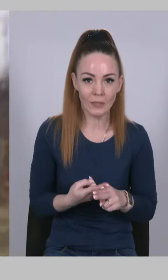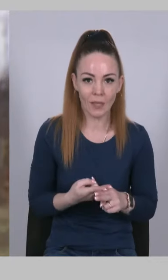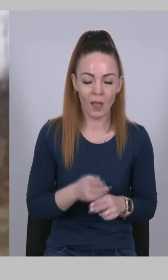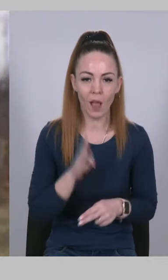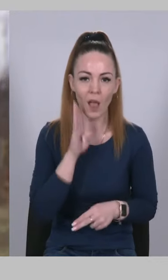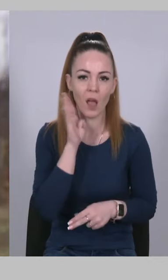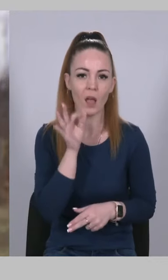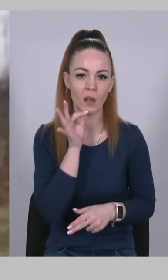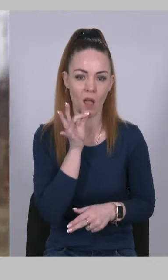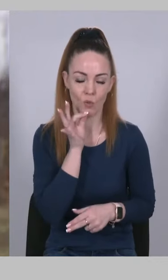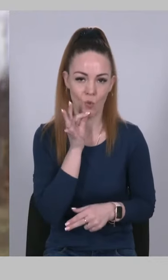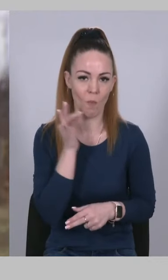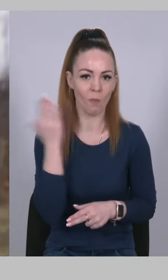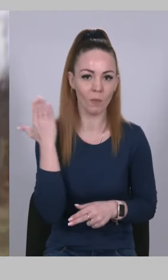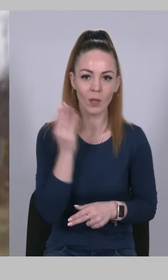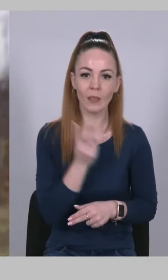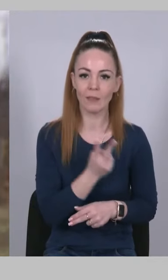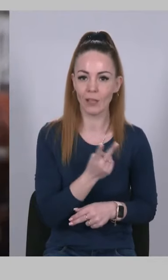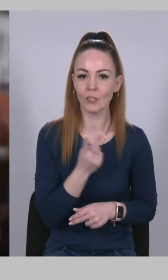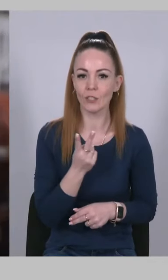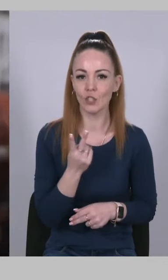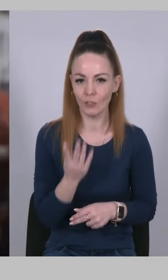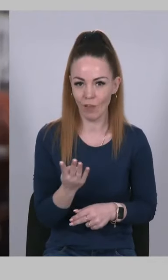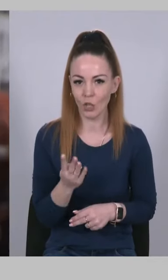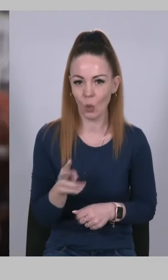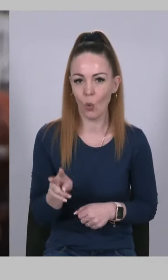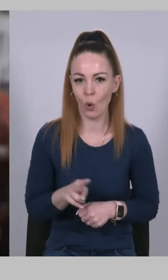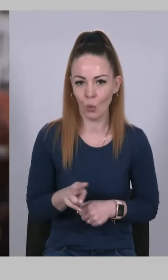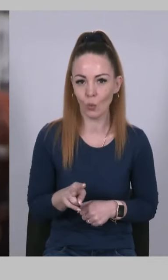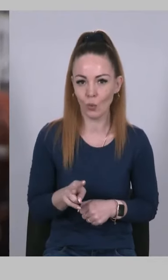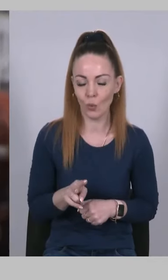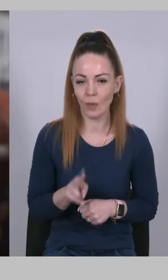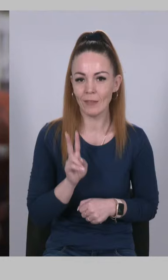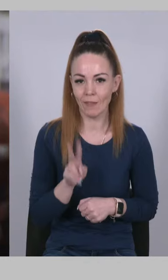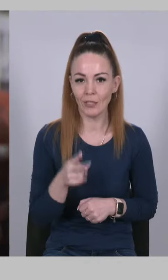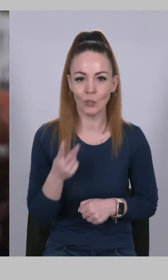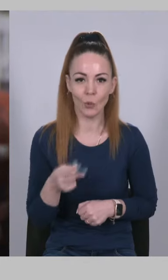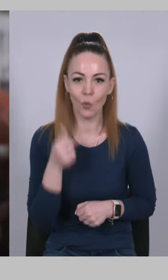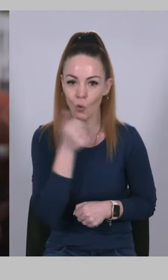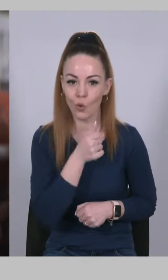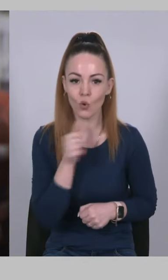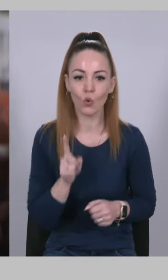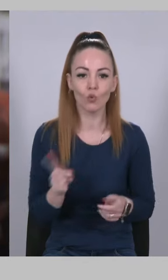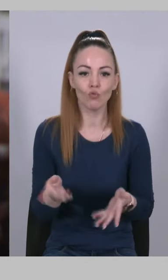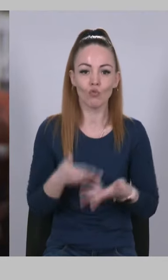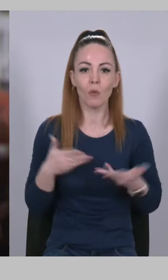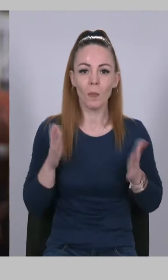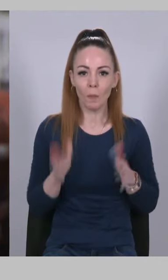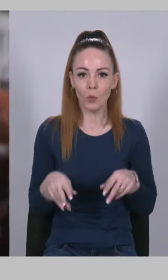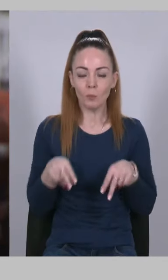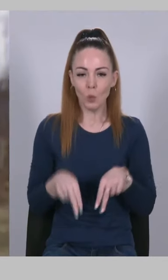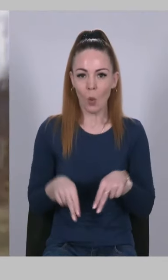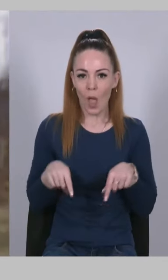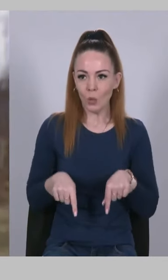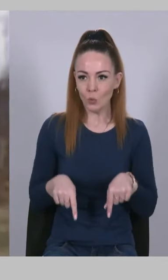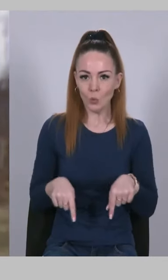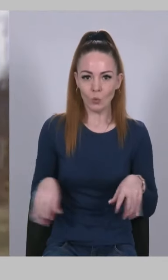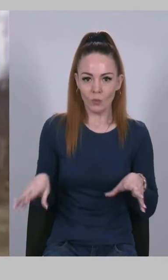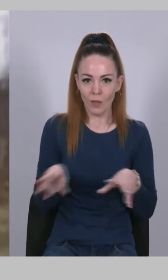24 лютого року, що ми будемо стояти тут разом?